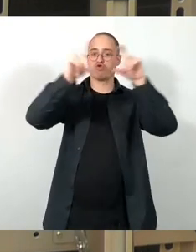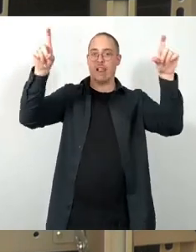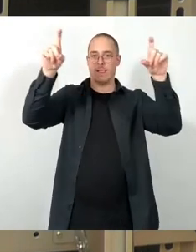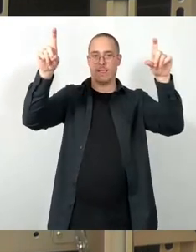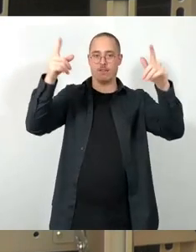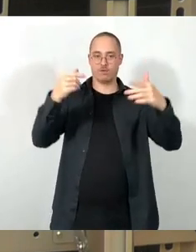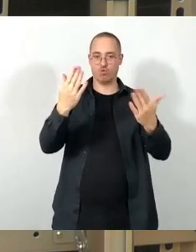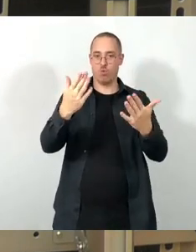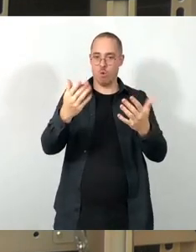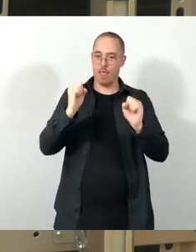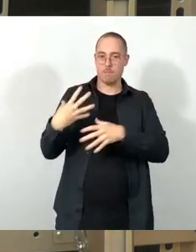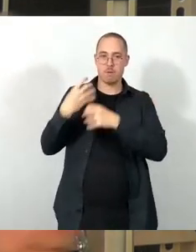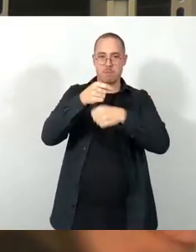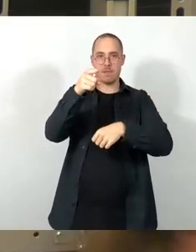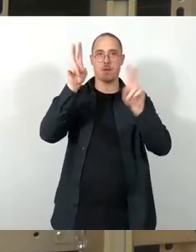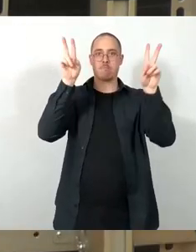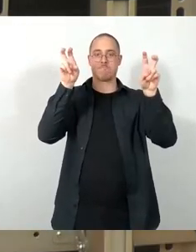der CDU. Vielen Dank.